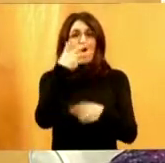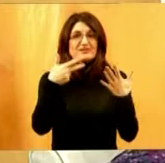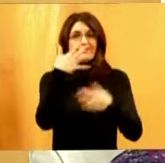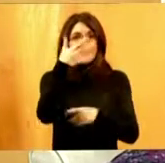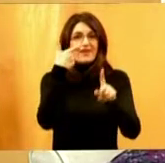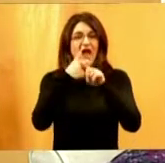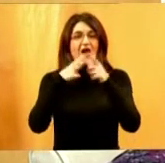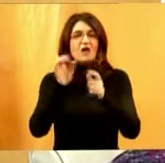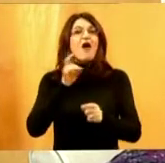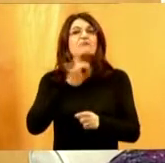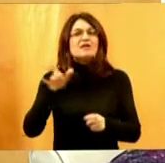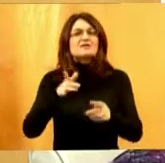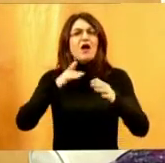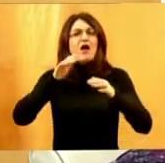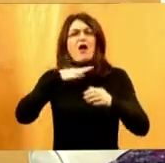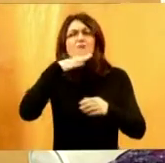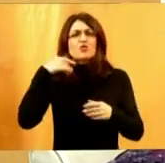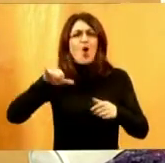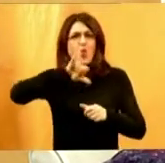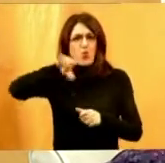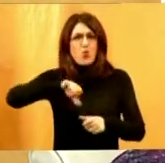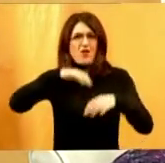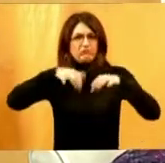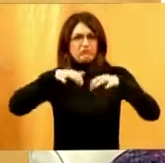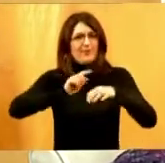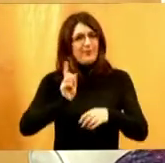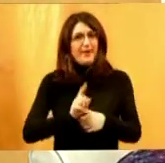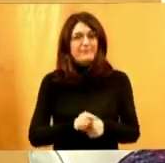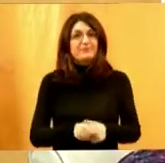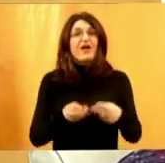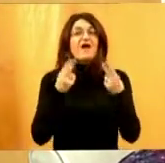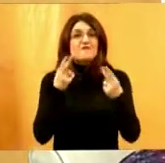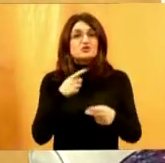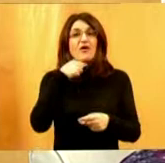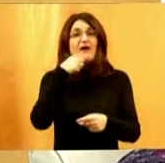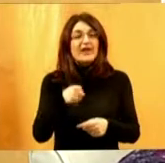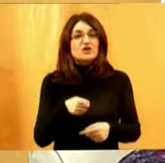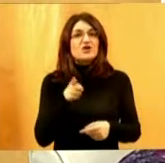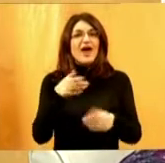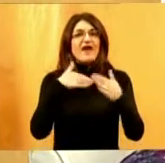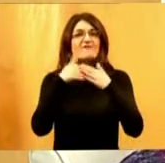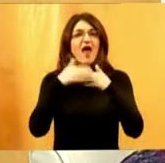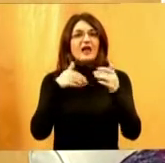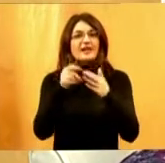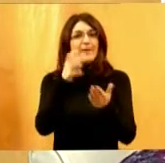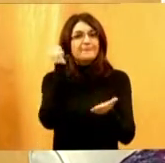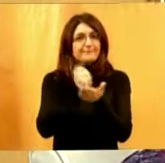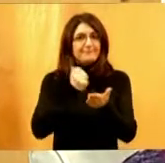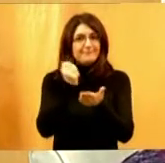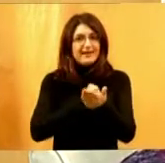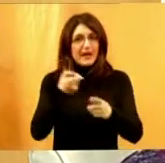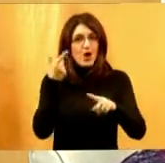ako ga ne pečete u dubokim, dubokim masnoćama. Vrlo je važno naglasiti kvalitetu pire krumpira.